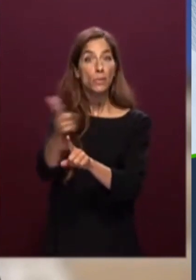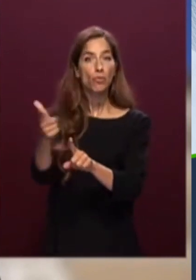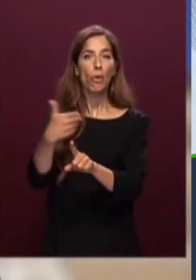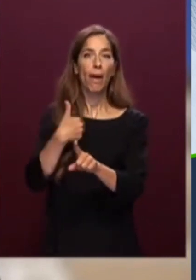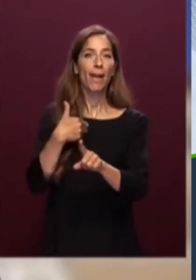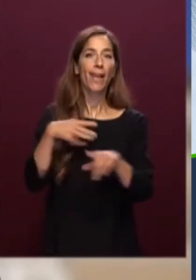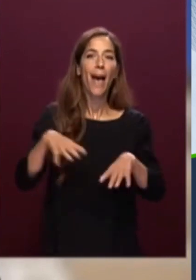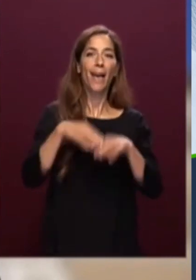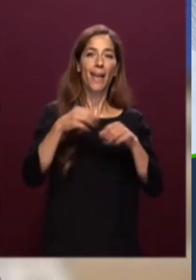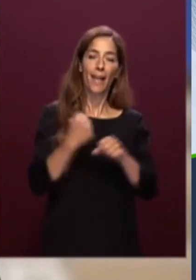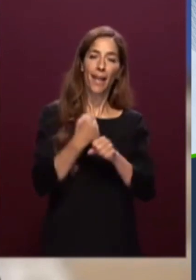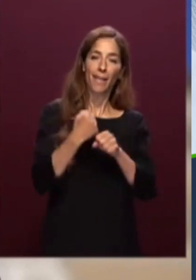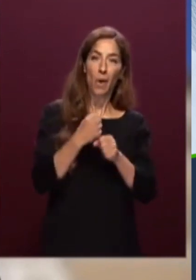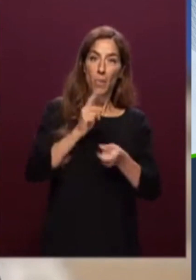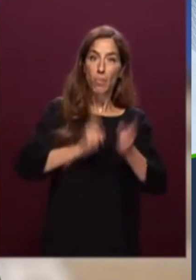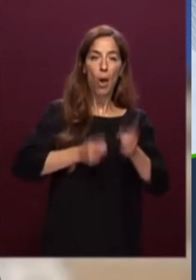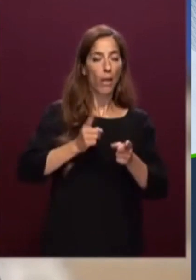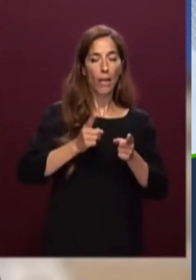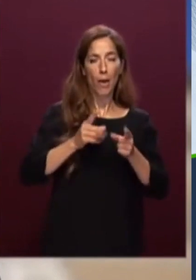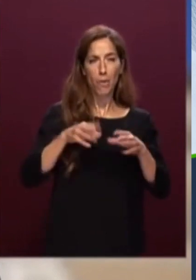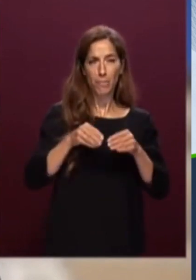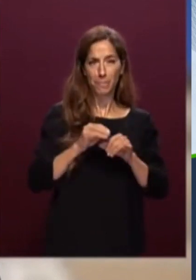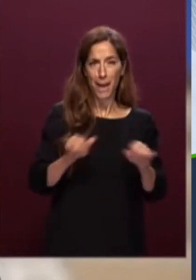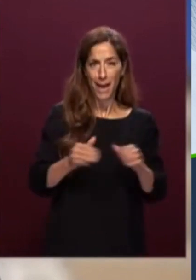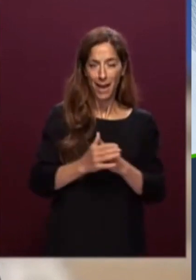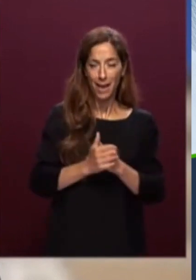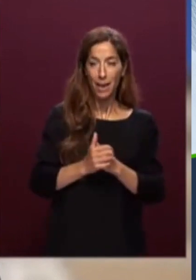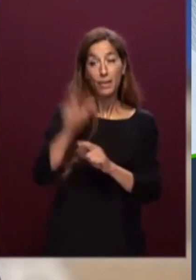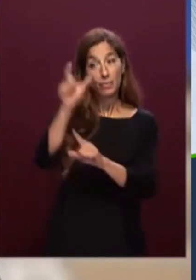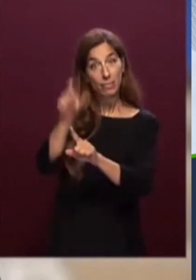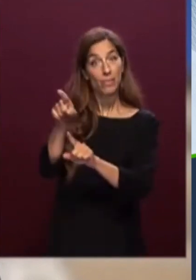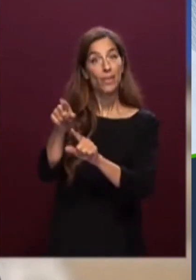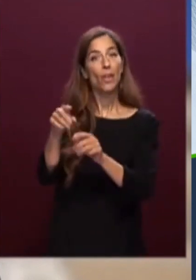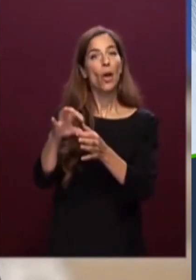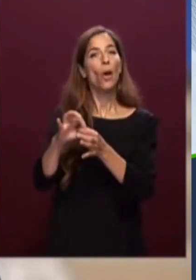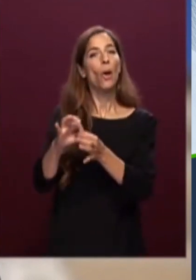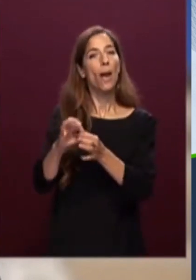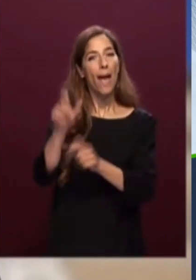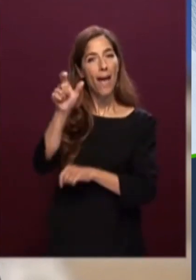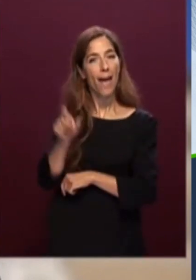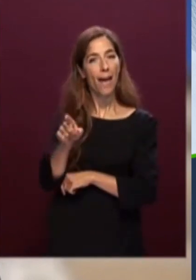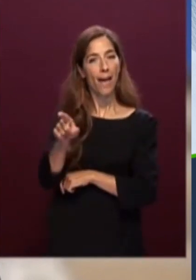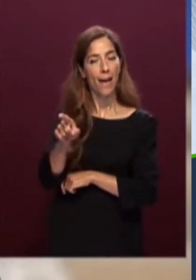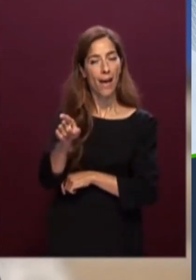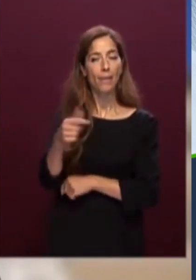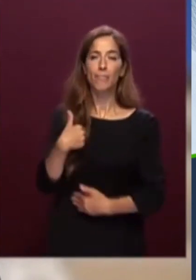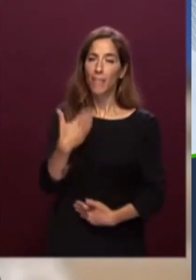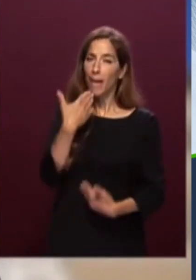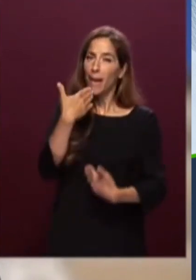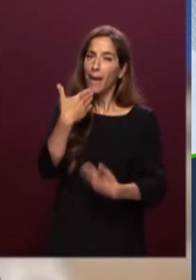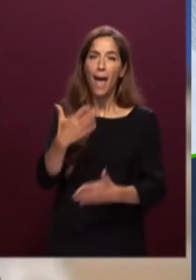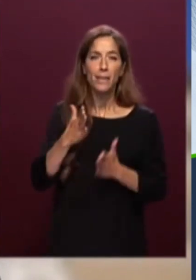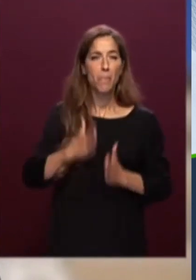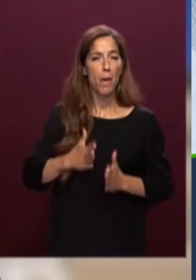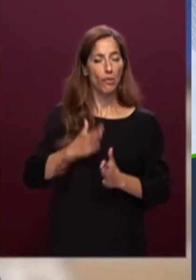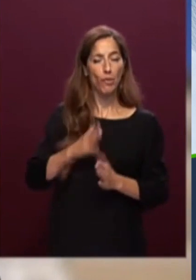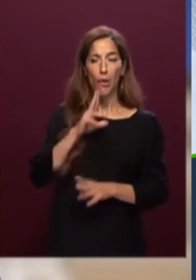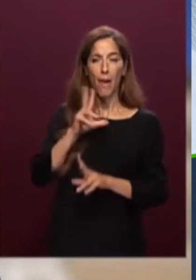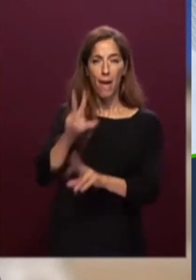e visto che è anche un nostro collega lo ringrazio personalmente